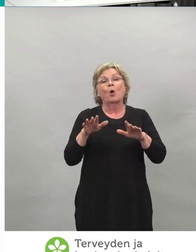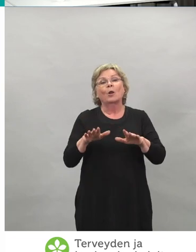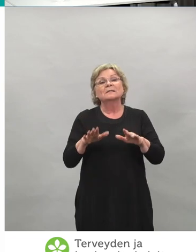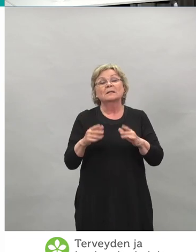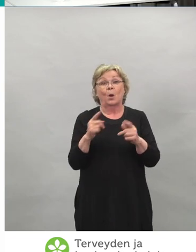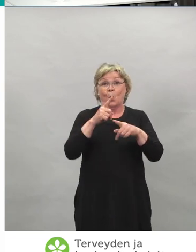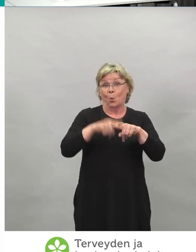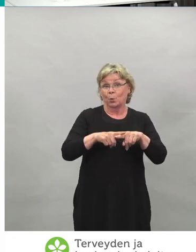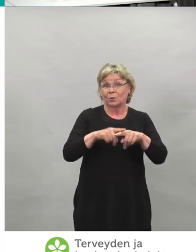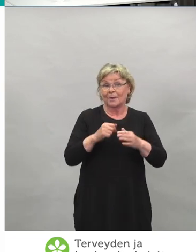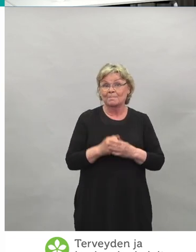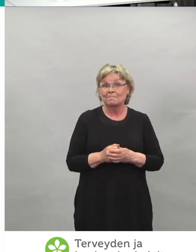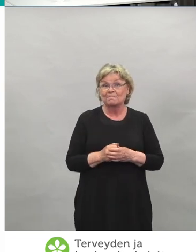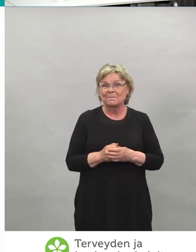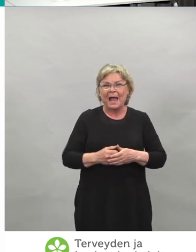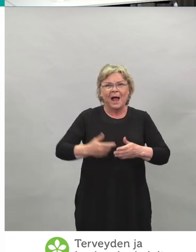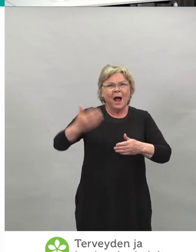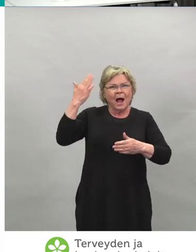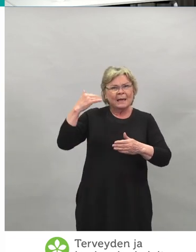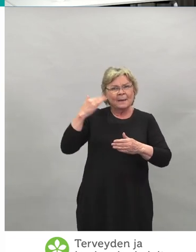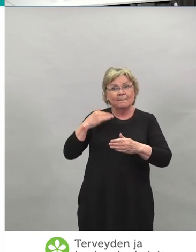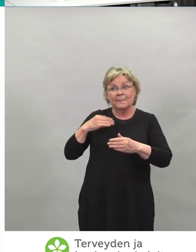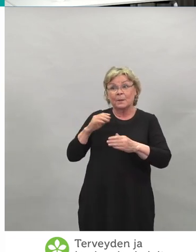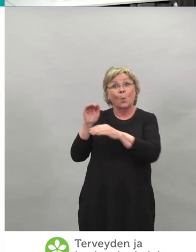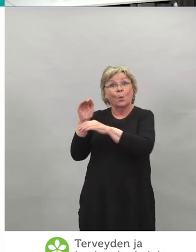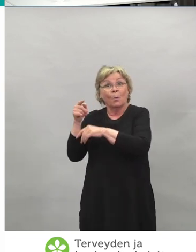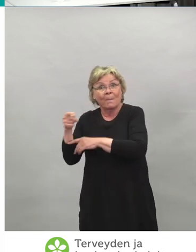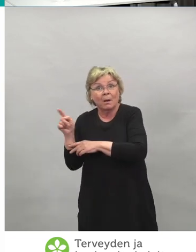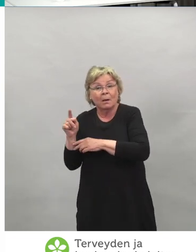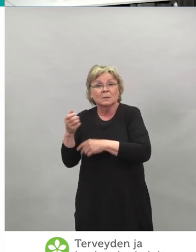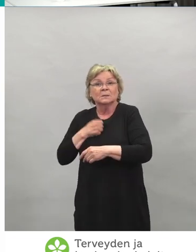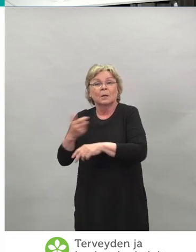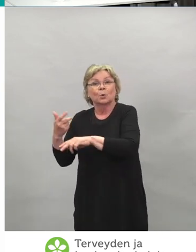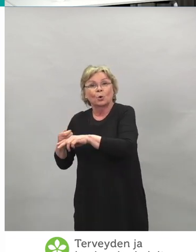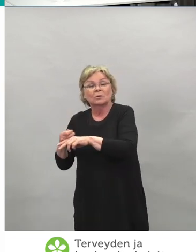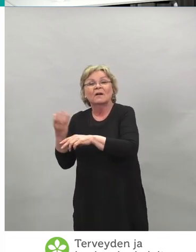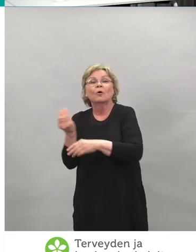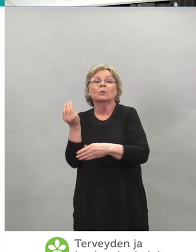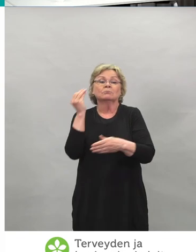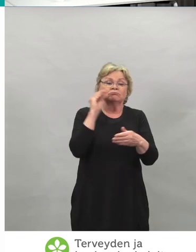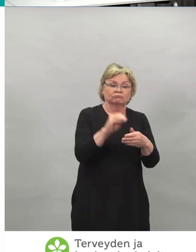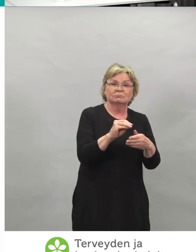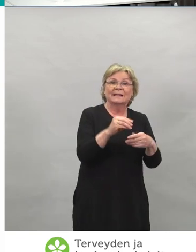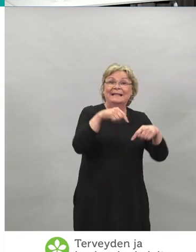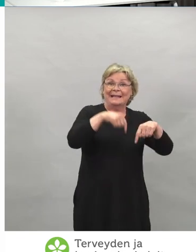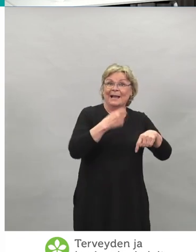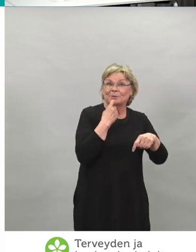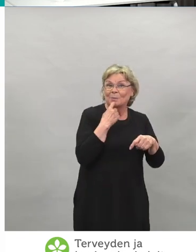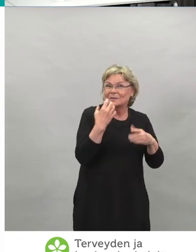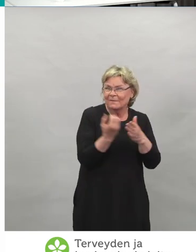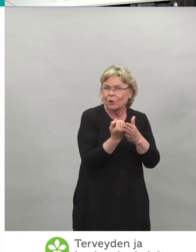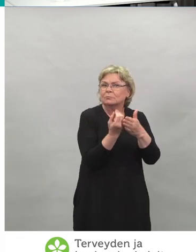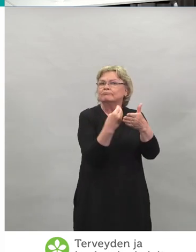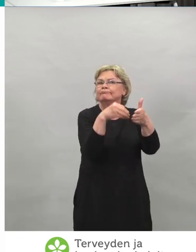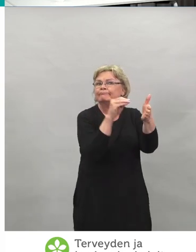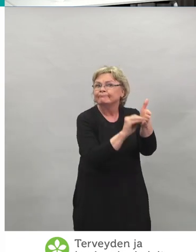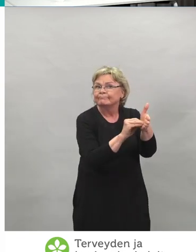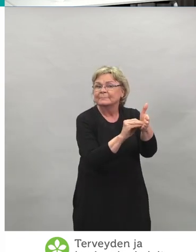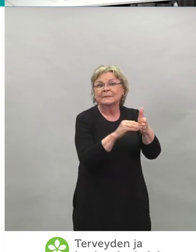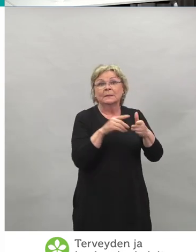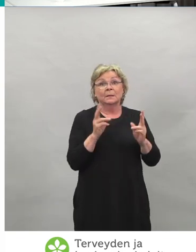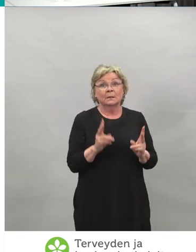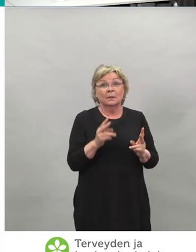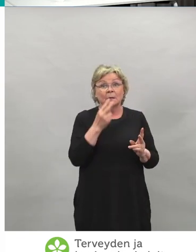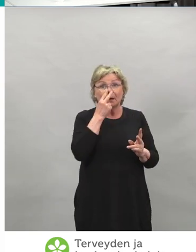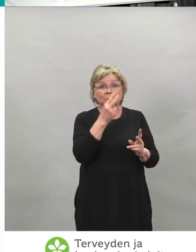Ulkomailla saatu aiempi rokotus voidaan kirjata Suomessa. Ja varmasti kuulemme nyt myöhemmin sitten, että saako sitä näkyviin